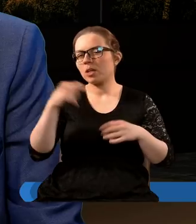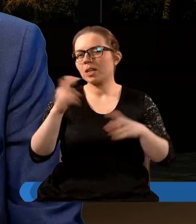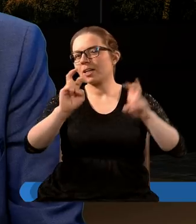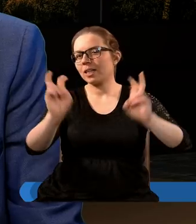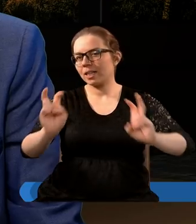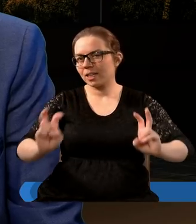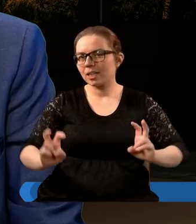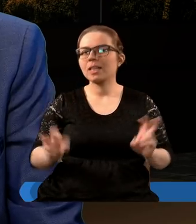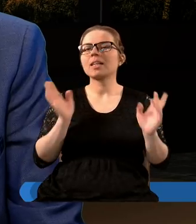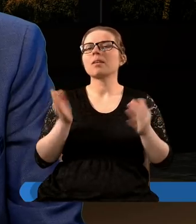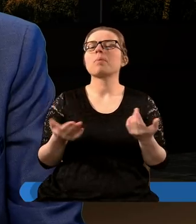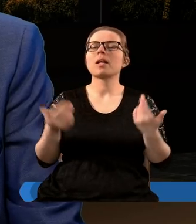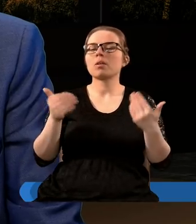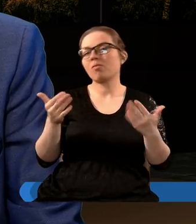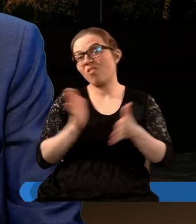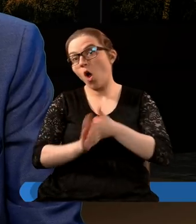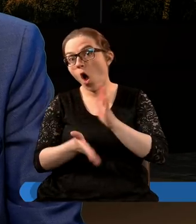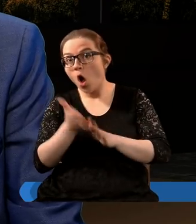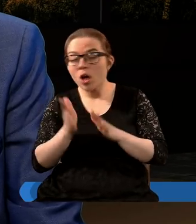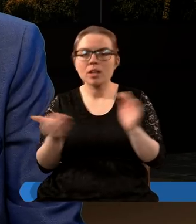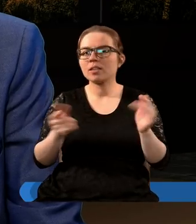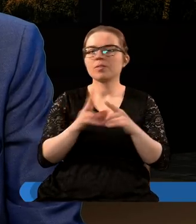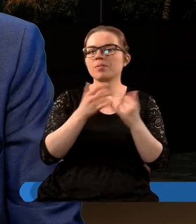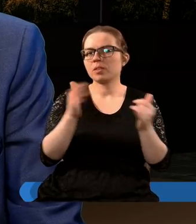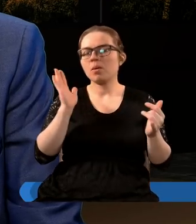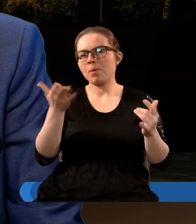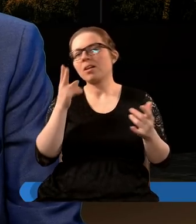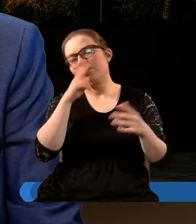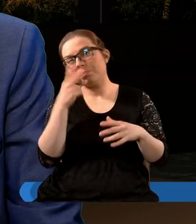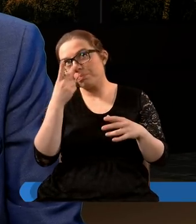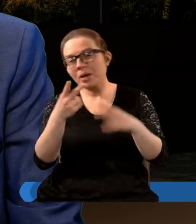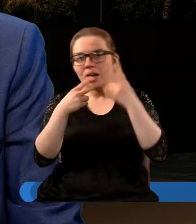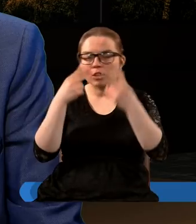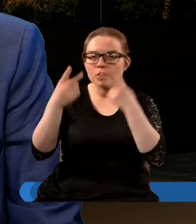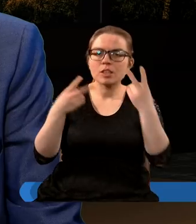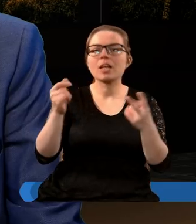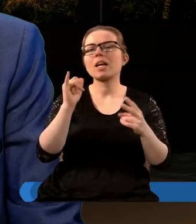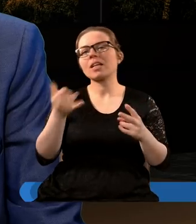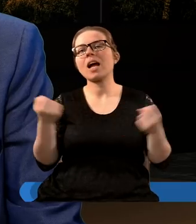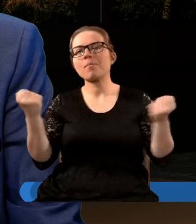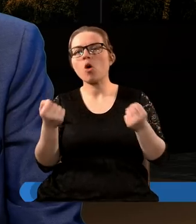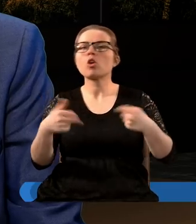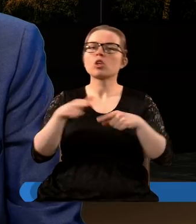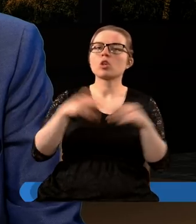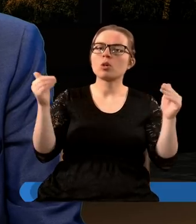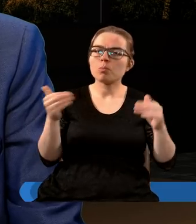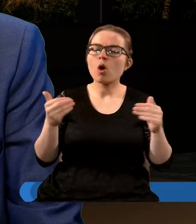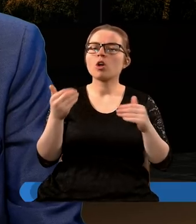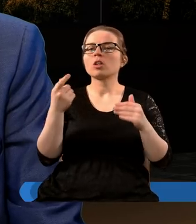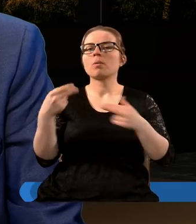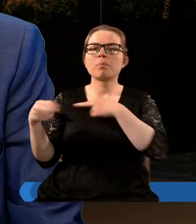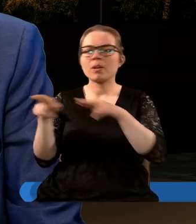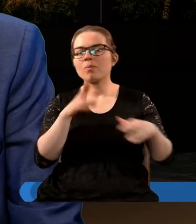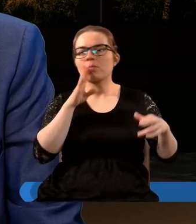kryzysy może wojny będą upatrywały jakiejś mocy która może